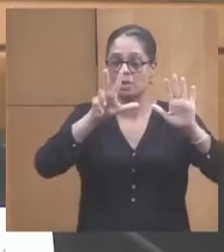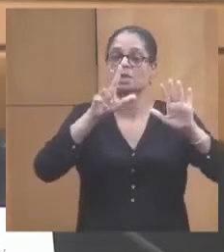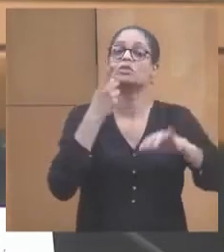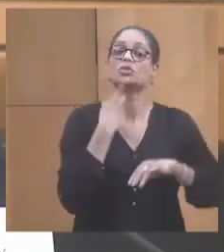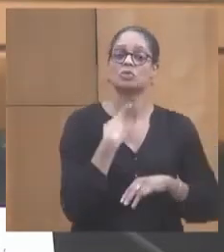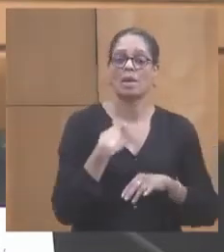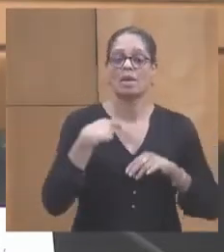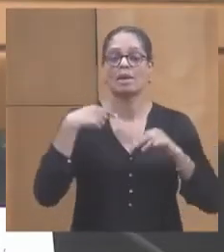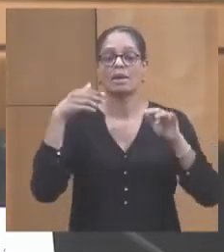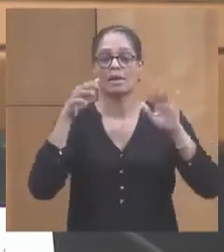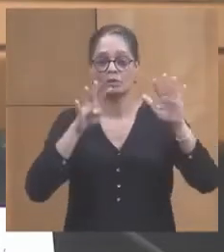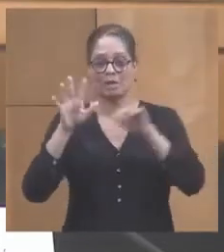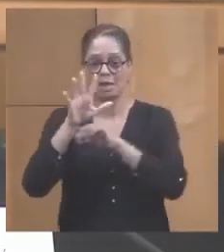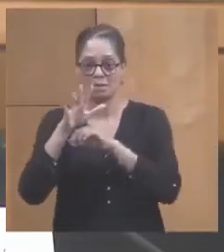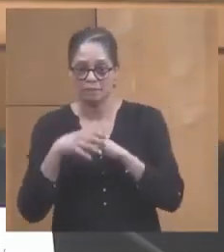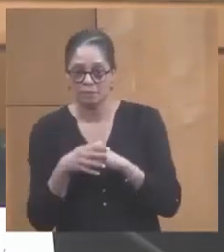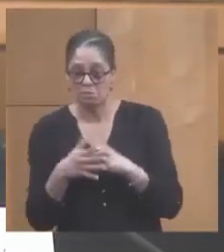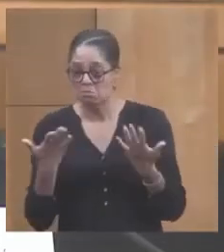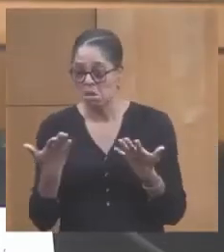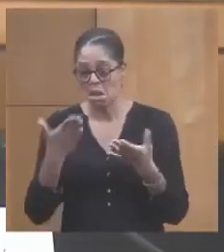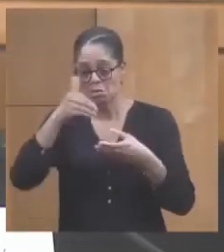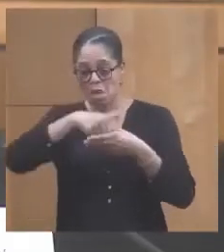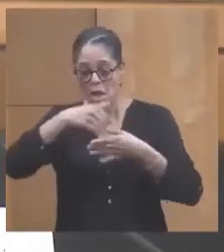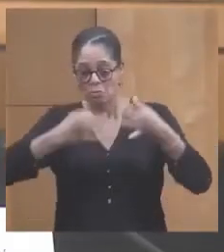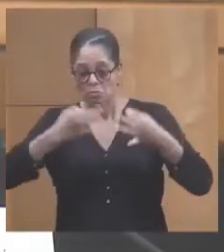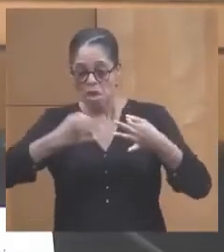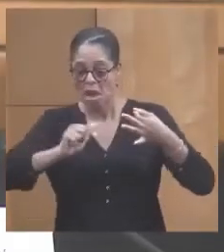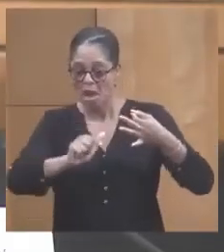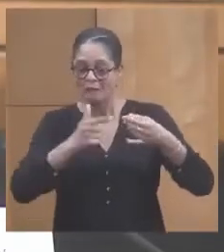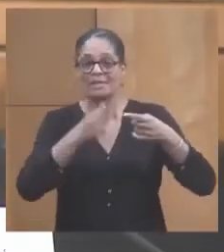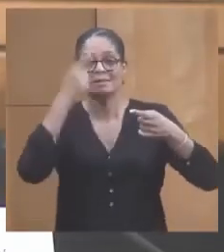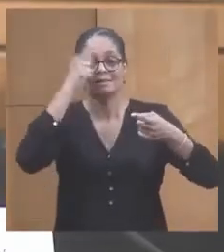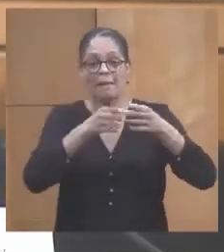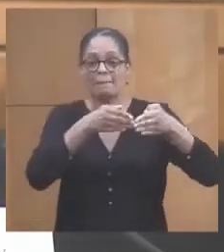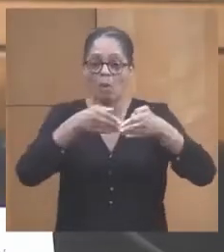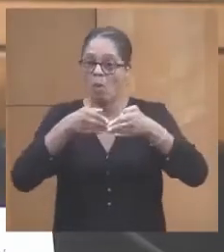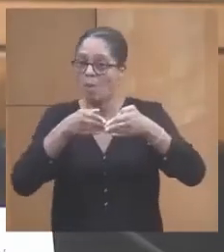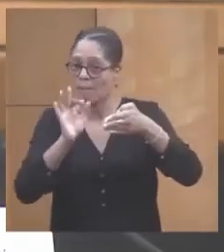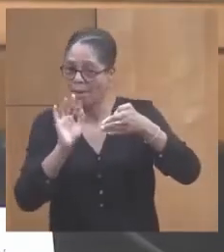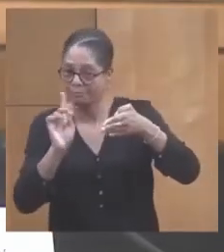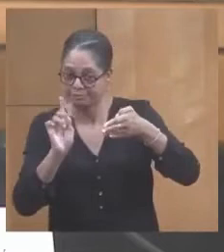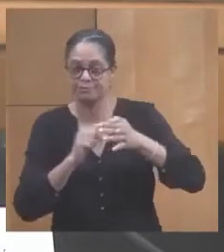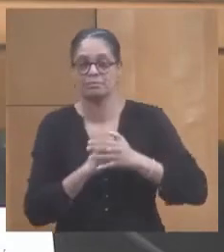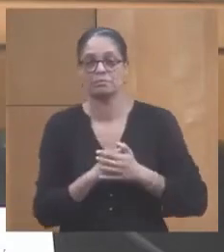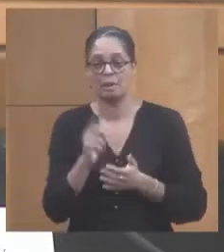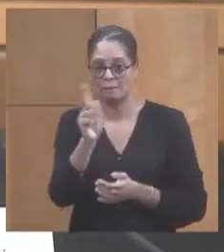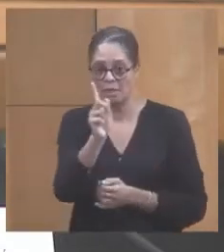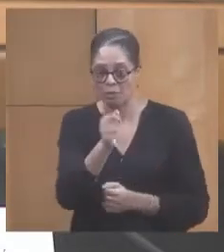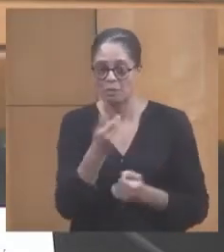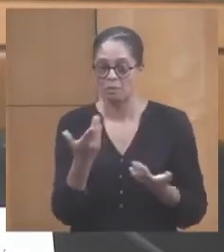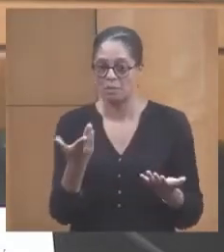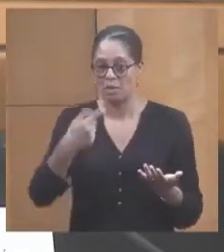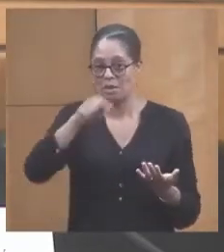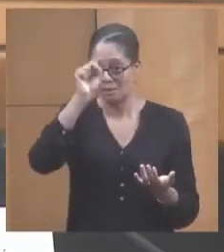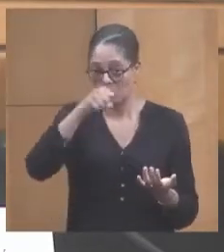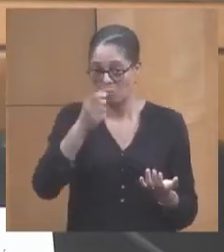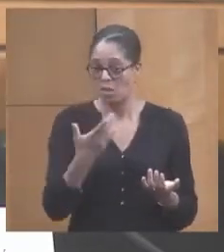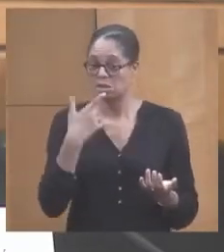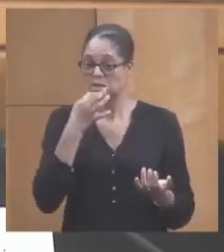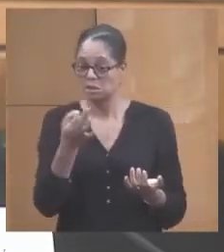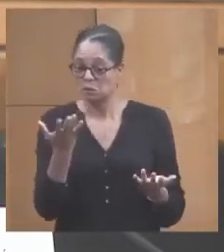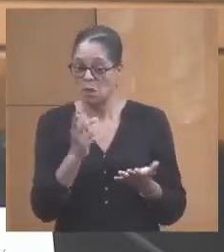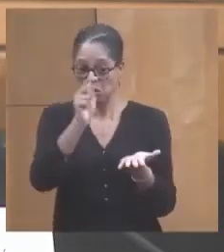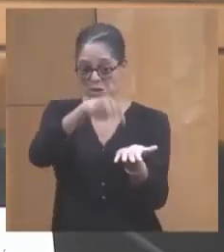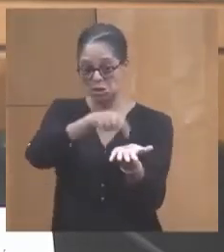Ces appuies n'ont aucune existence juridique en tant que port. Là, nous sommes entièrement d'accord. Il s'agit plutôt de sites de